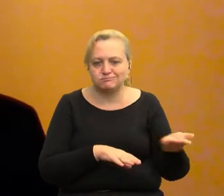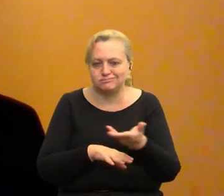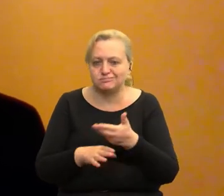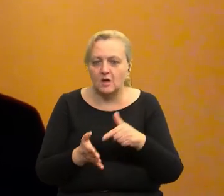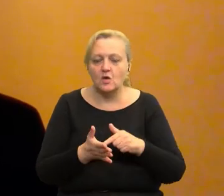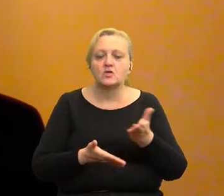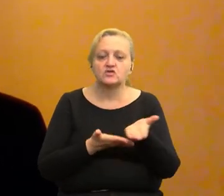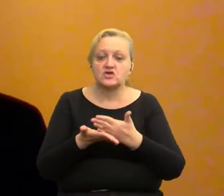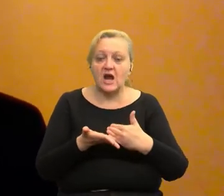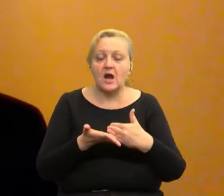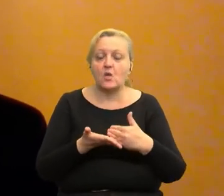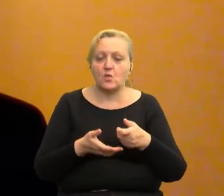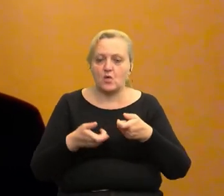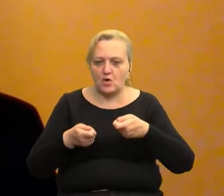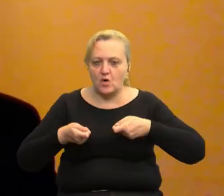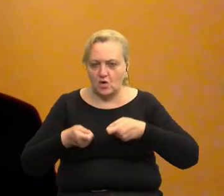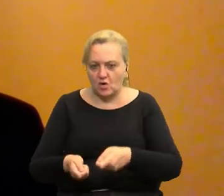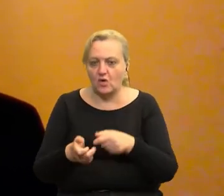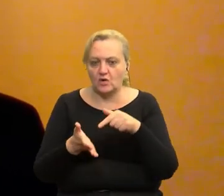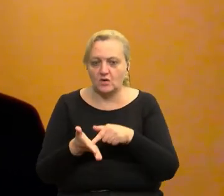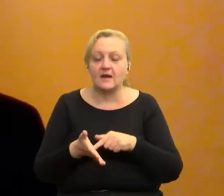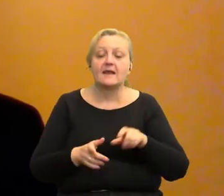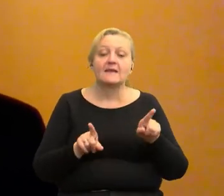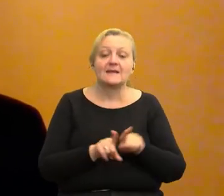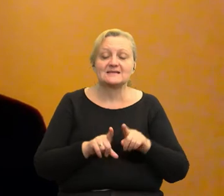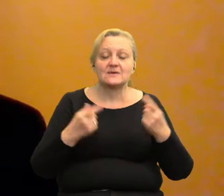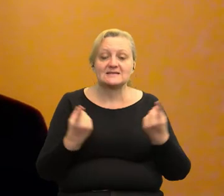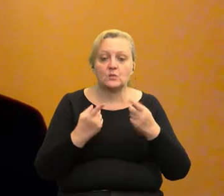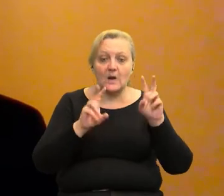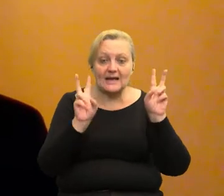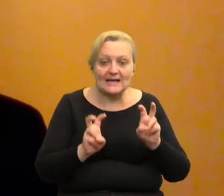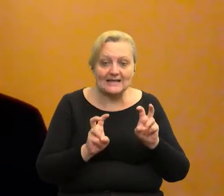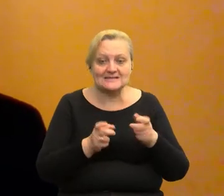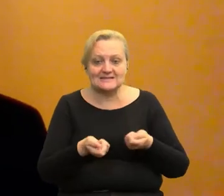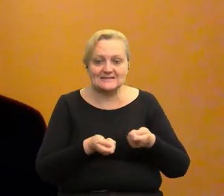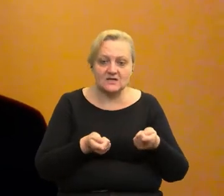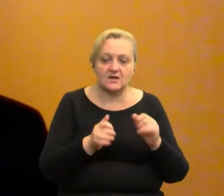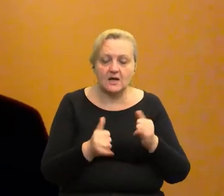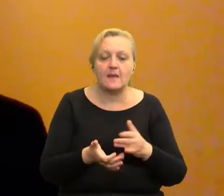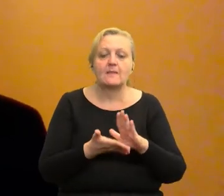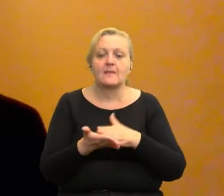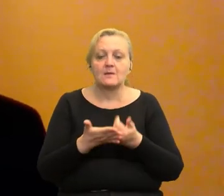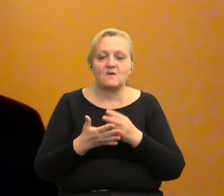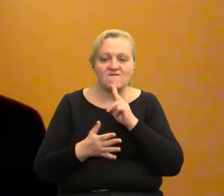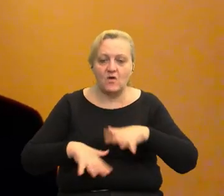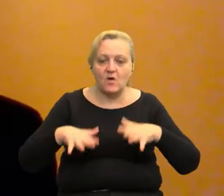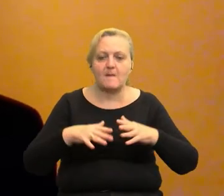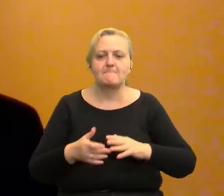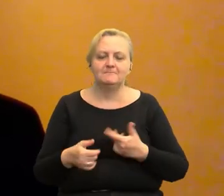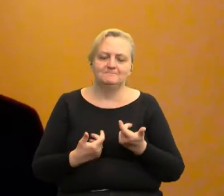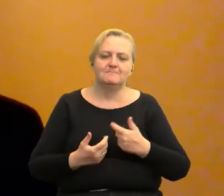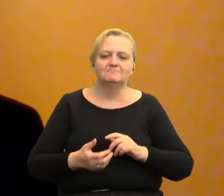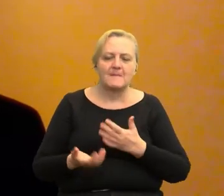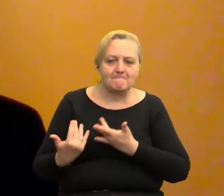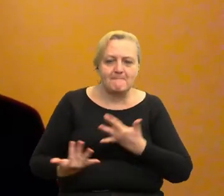rolnictwa. Mamy zarządzanie sytuacjami kryzysowymi, w przypadku takich katastrof jak powodzie, pożary, trzęsienia ziemi